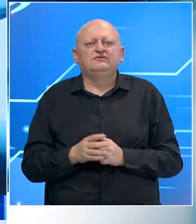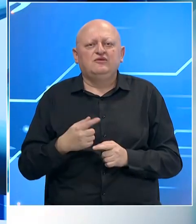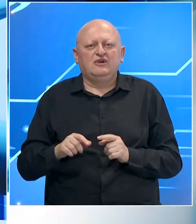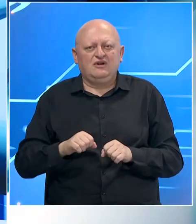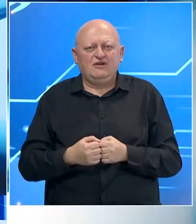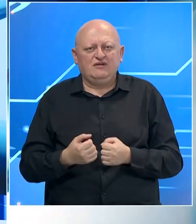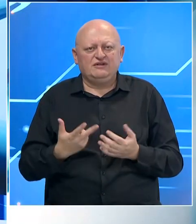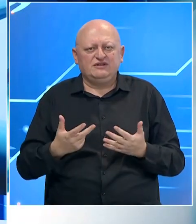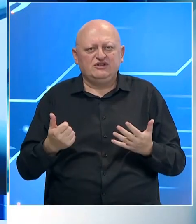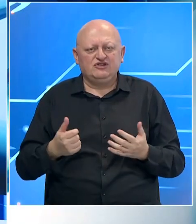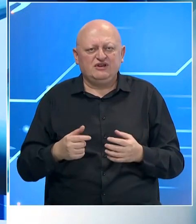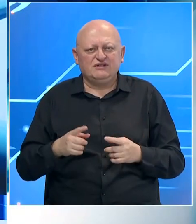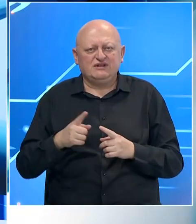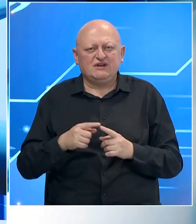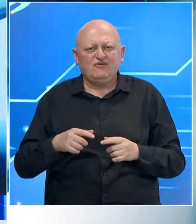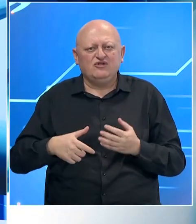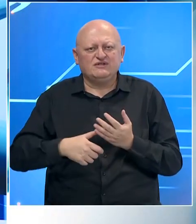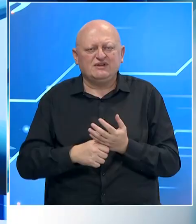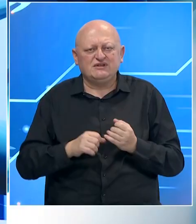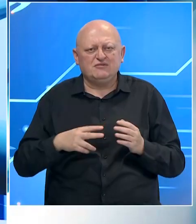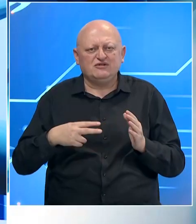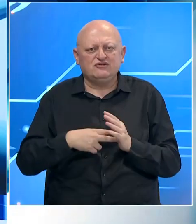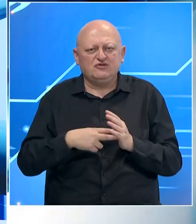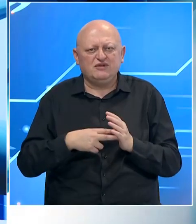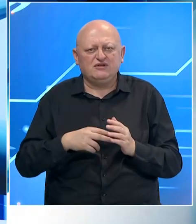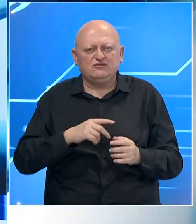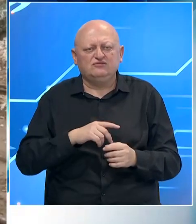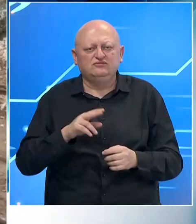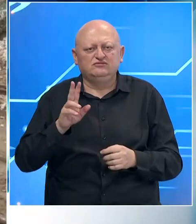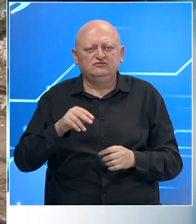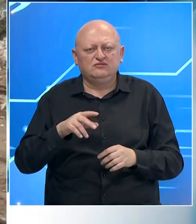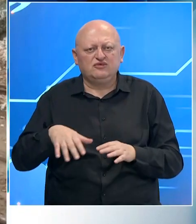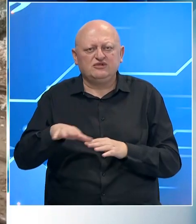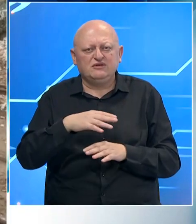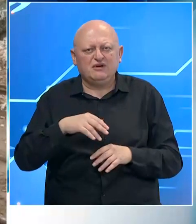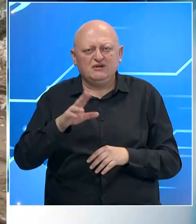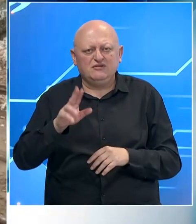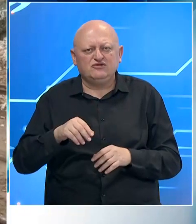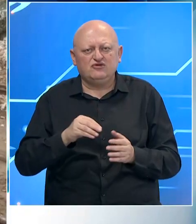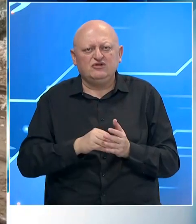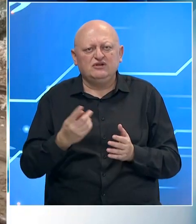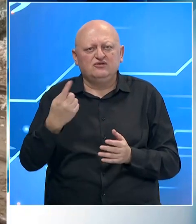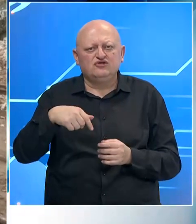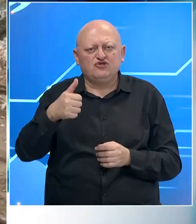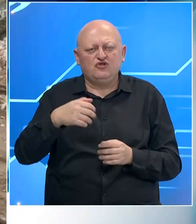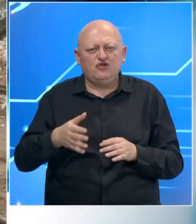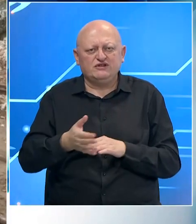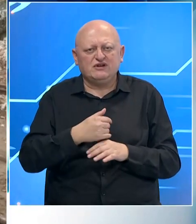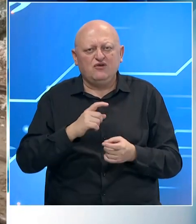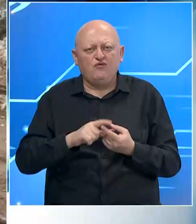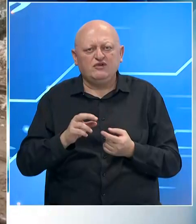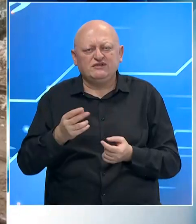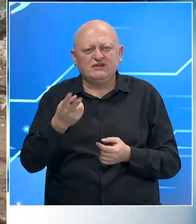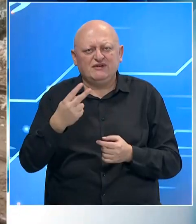Zbog kvarova na 36 trafostanica bez napajanja električnom energijom na ovim područjima je još oko 1100 korisnika.